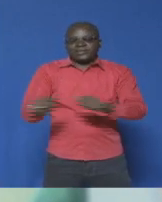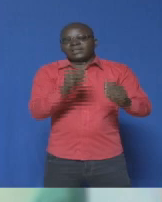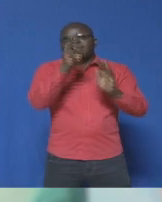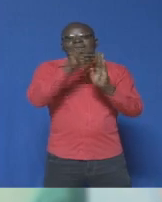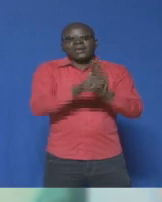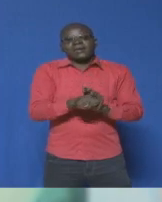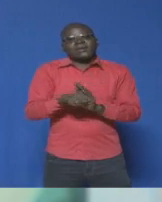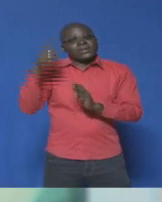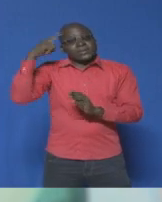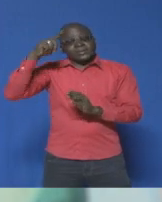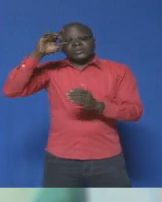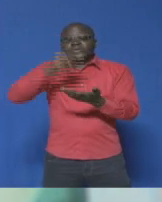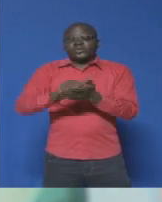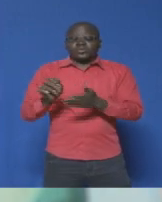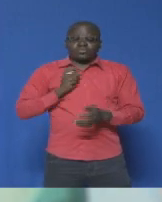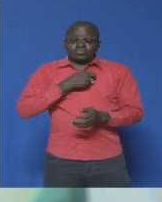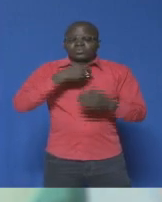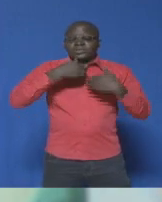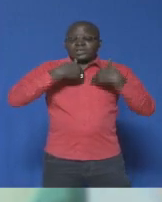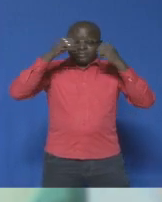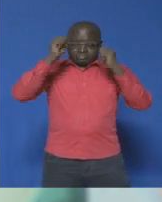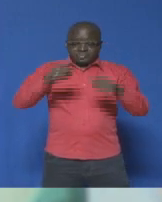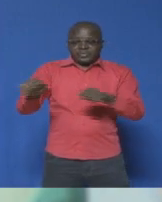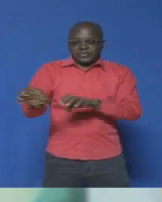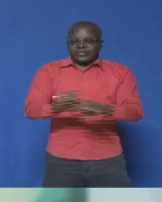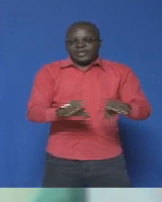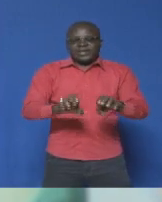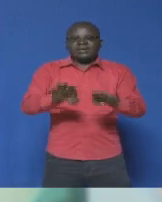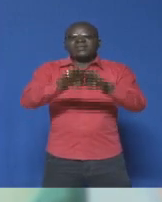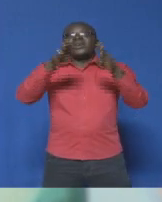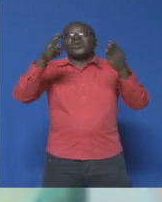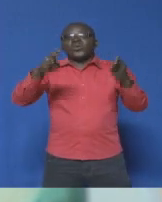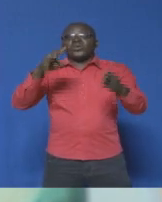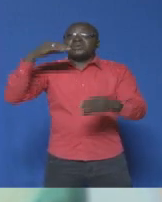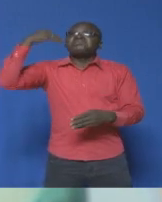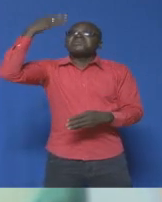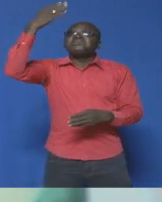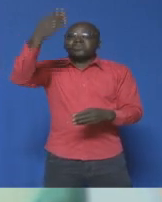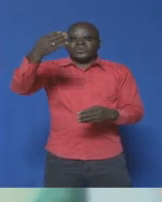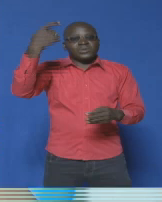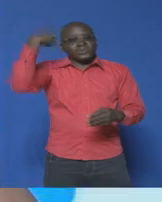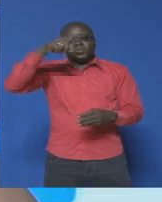potentialités de développement et ouvrir les perspectives nouvelles au TAC.